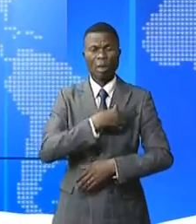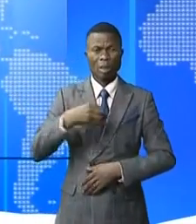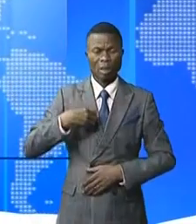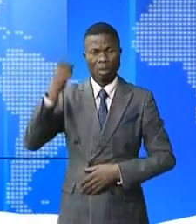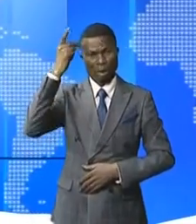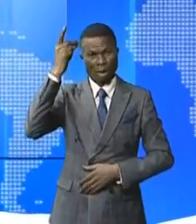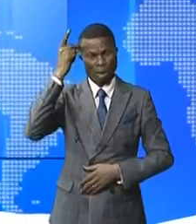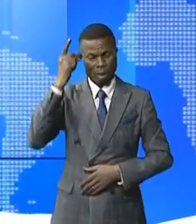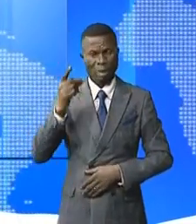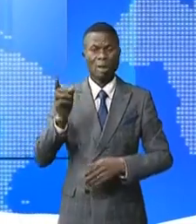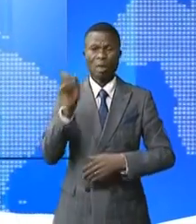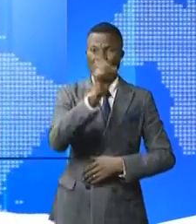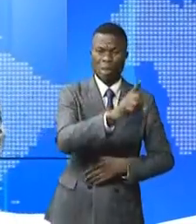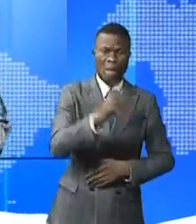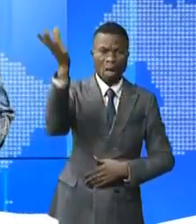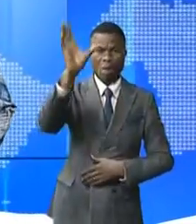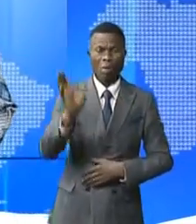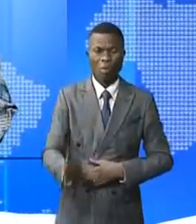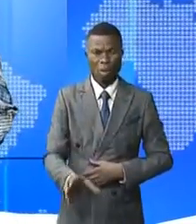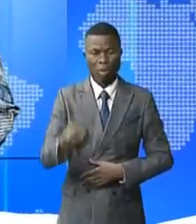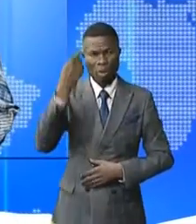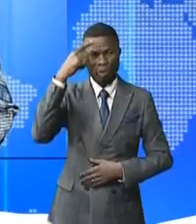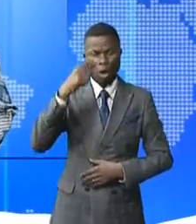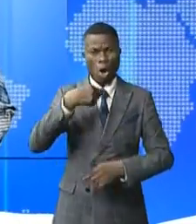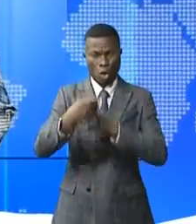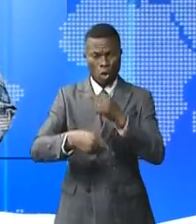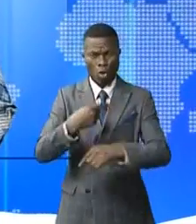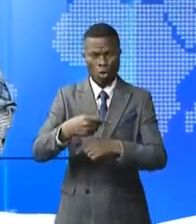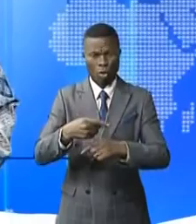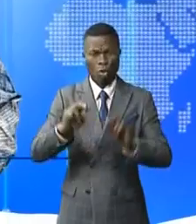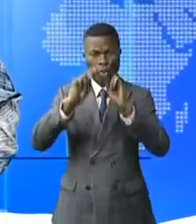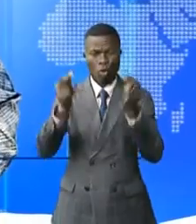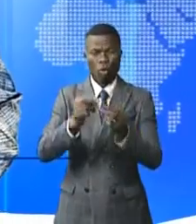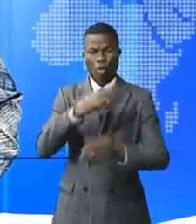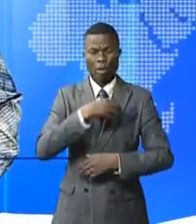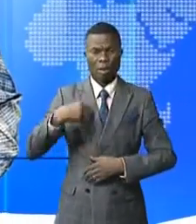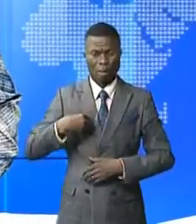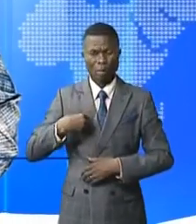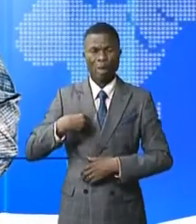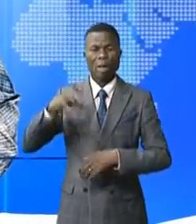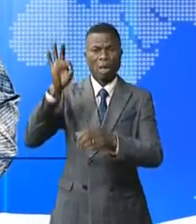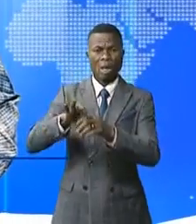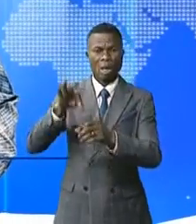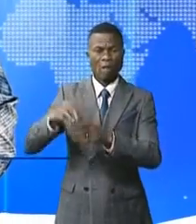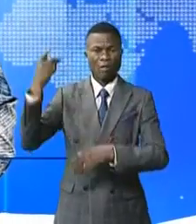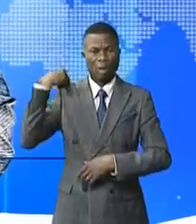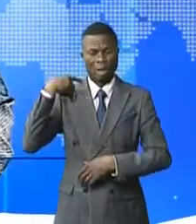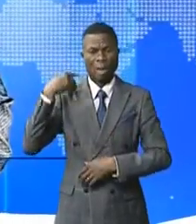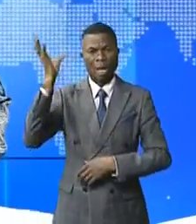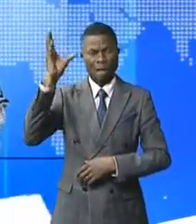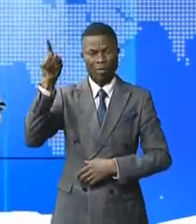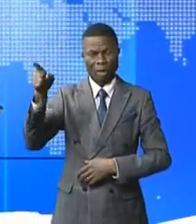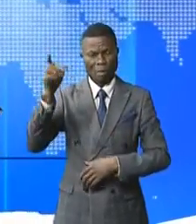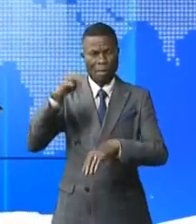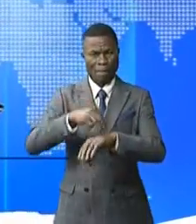de Kinshasa se sont rendus au Congo central pour le lancement du réseau des femmes élues provinciales et locales. Amata